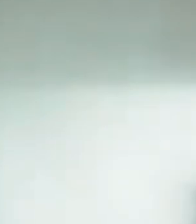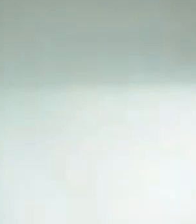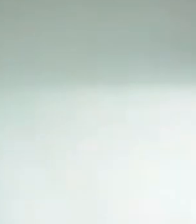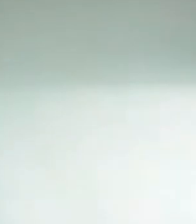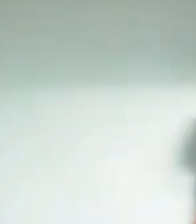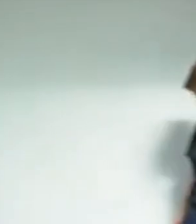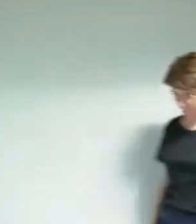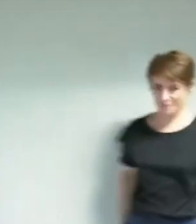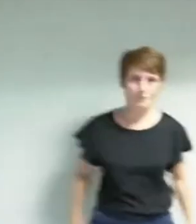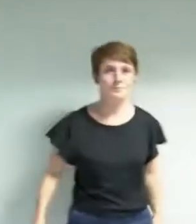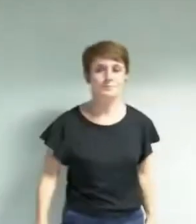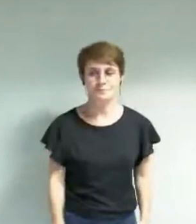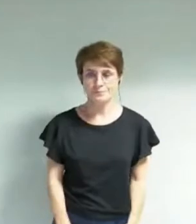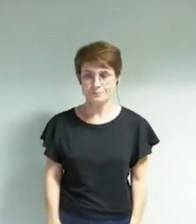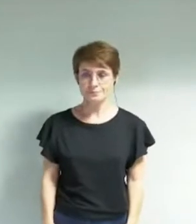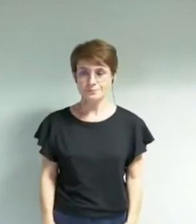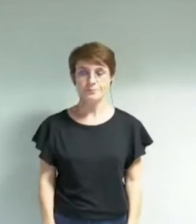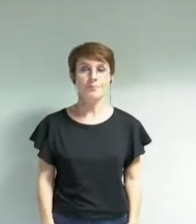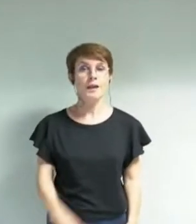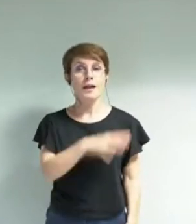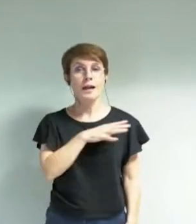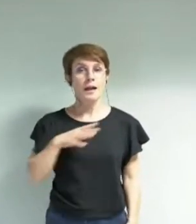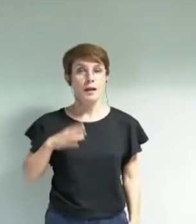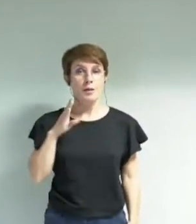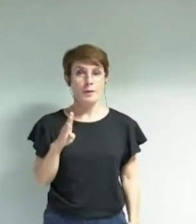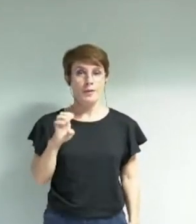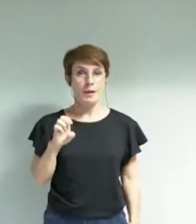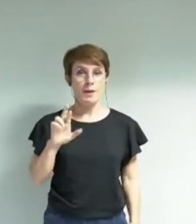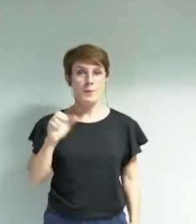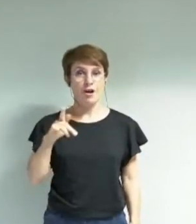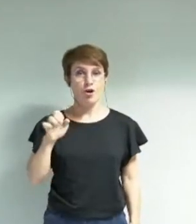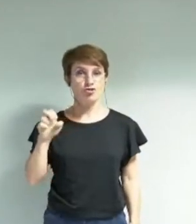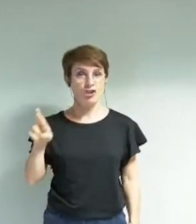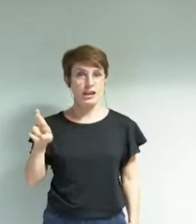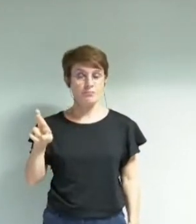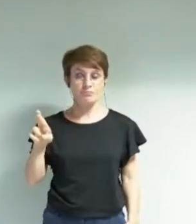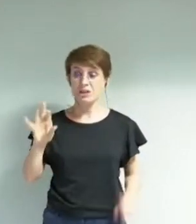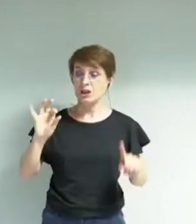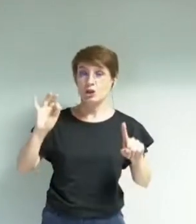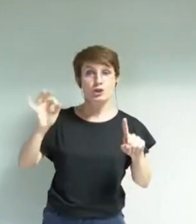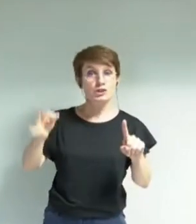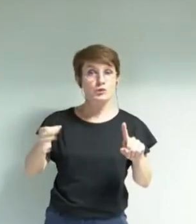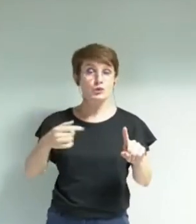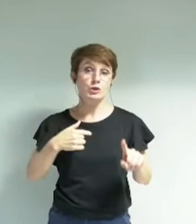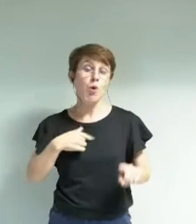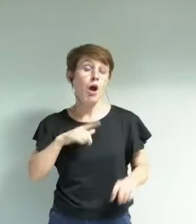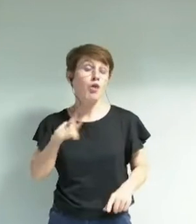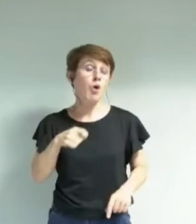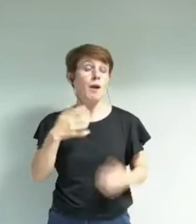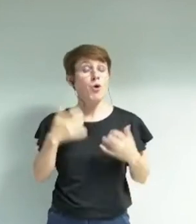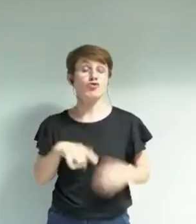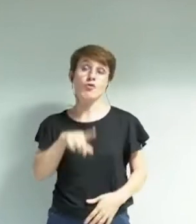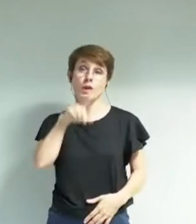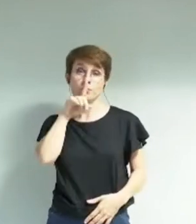madame Béranger oui monsieur le maire je ne comptais pas intervenir mais au bout de 4 ou 5 louches sur la région sur la politique